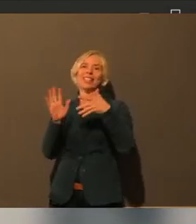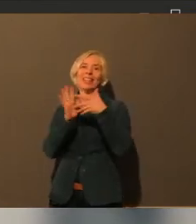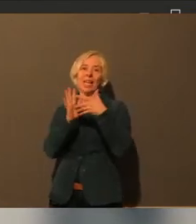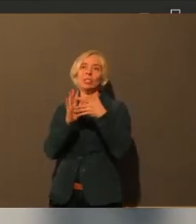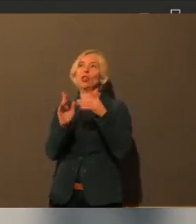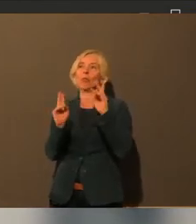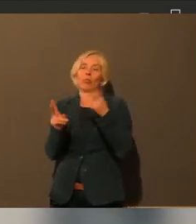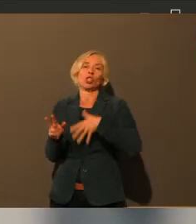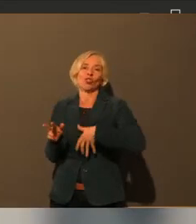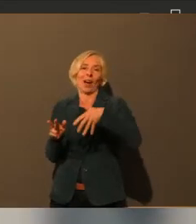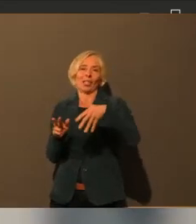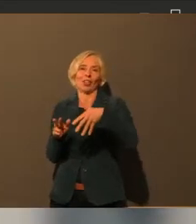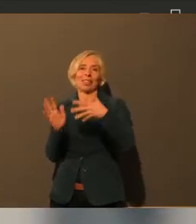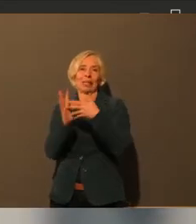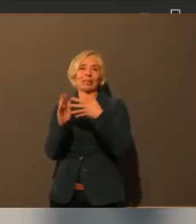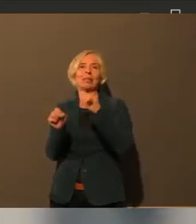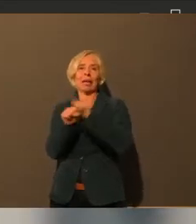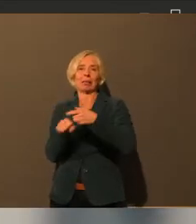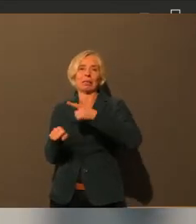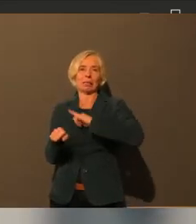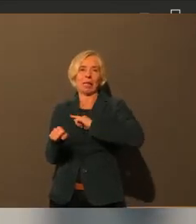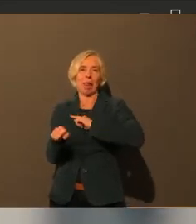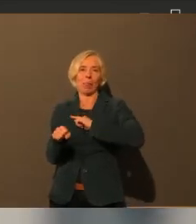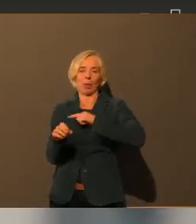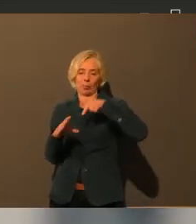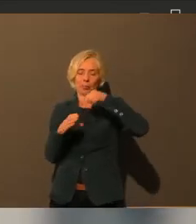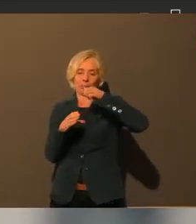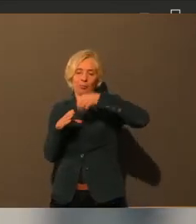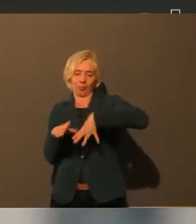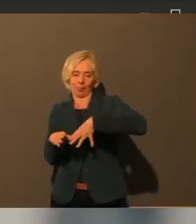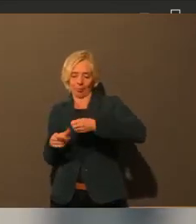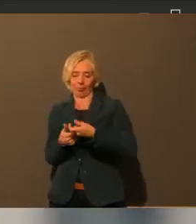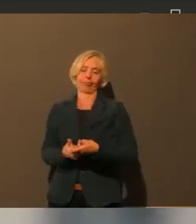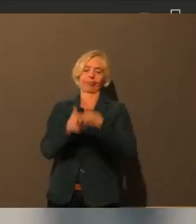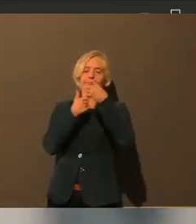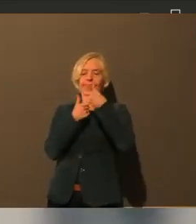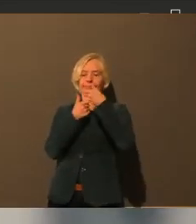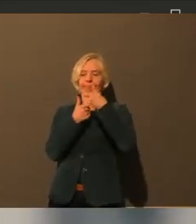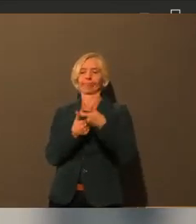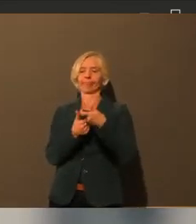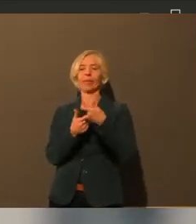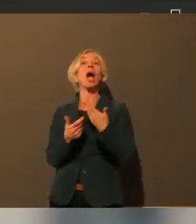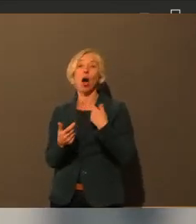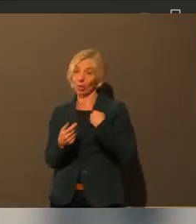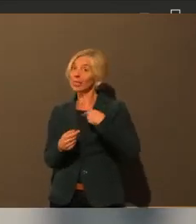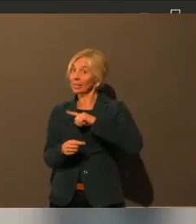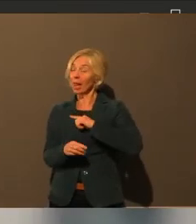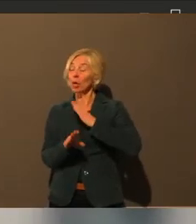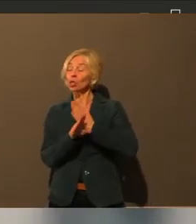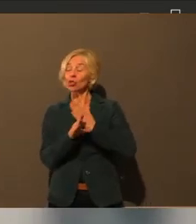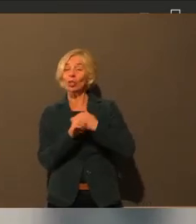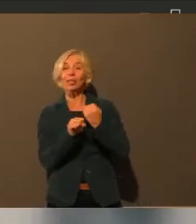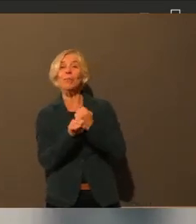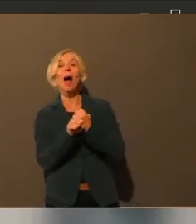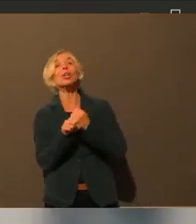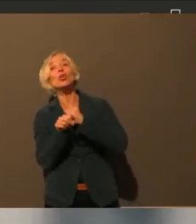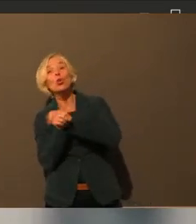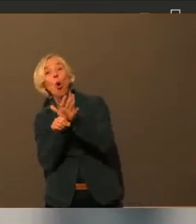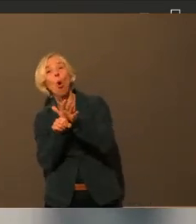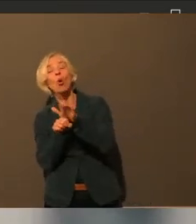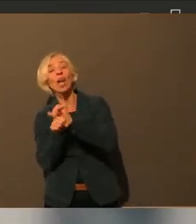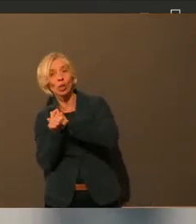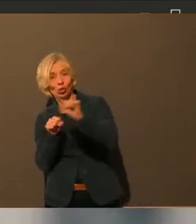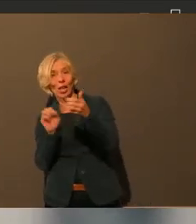gemacht werden kann. Also ich habe selber schon einen Corona-Schnelltest hinter mir und da muss man schon auch einen